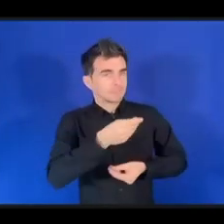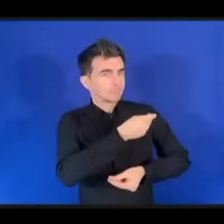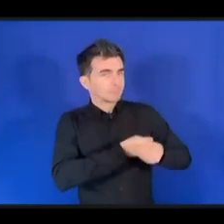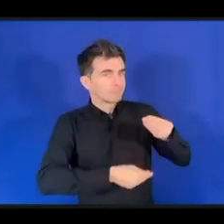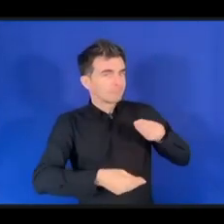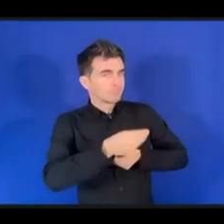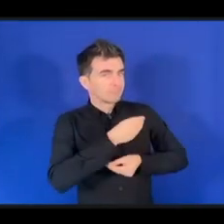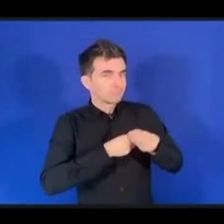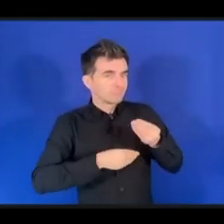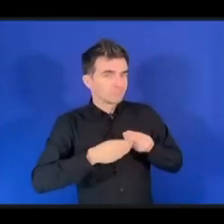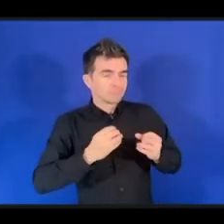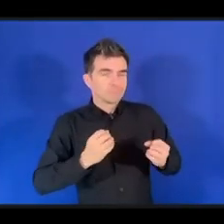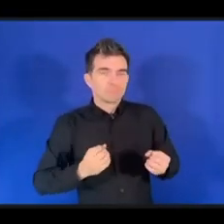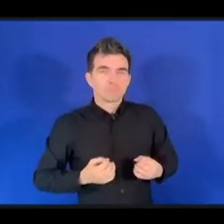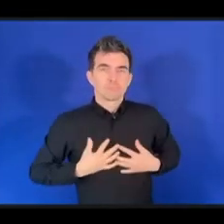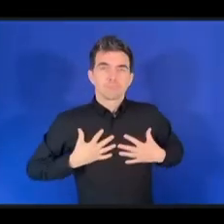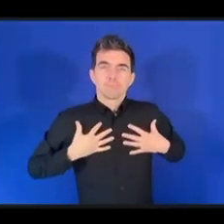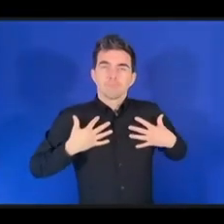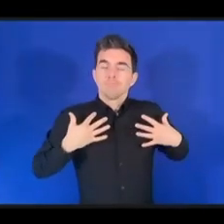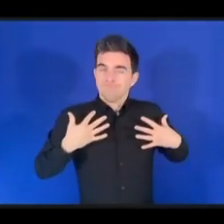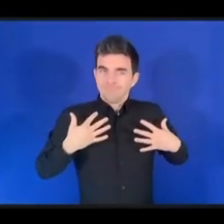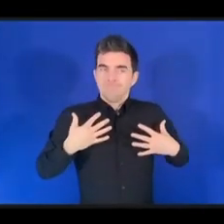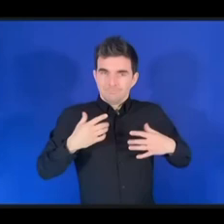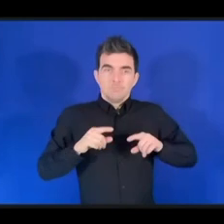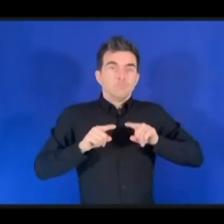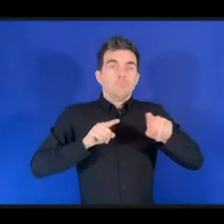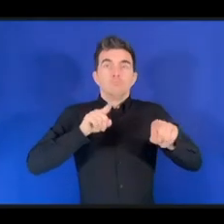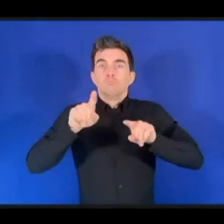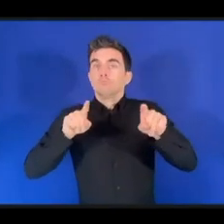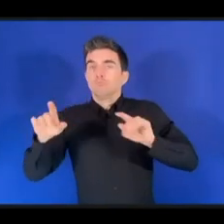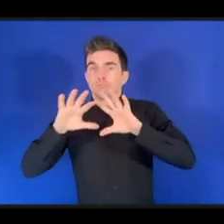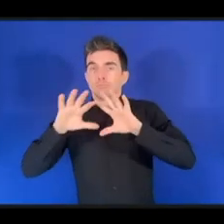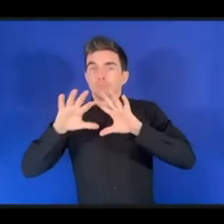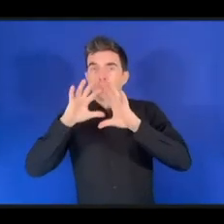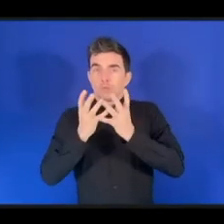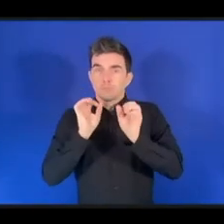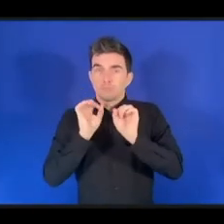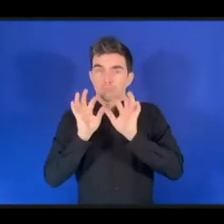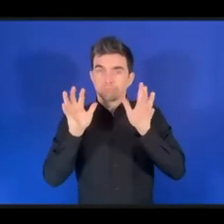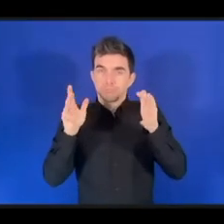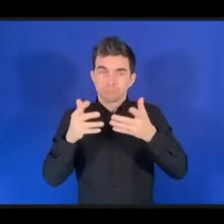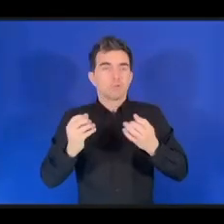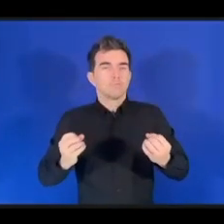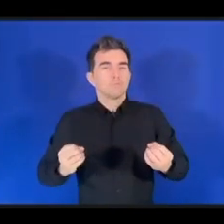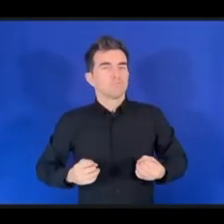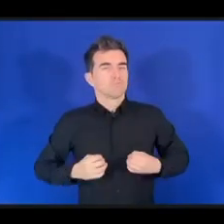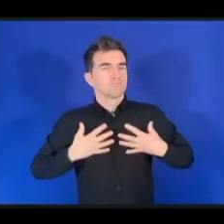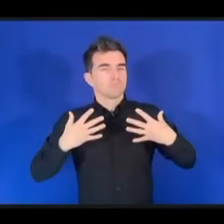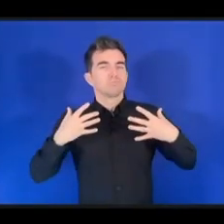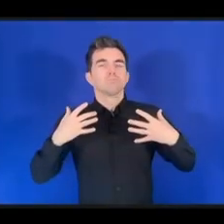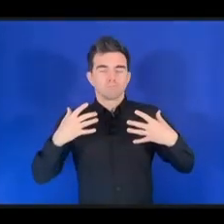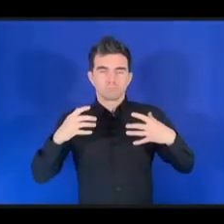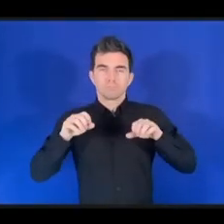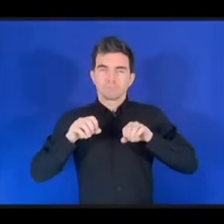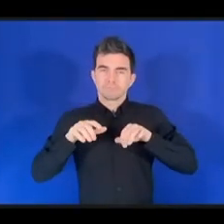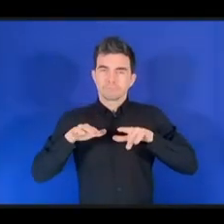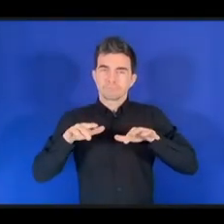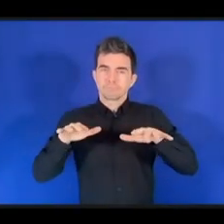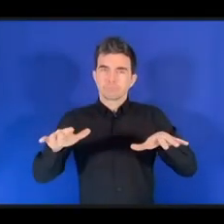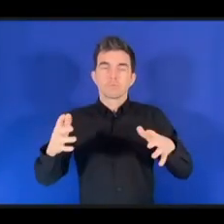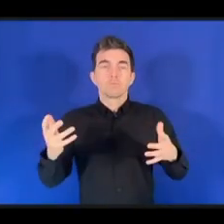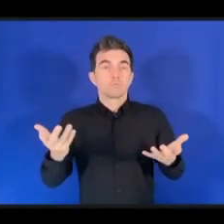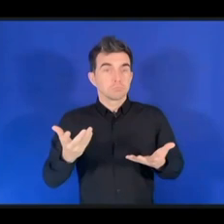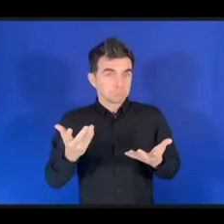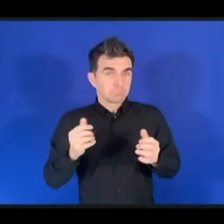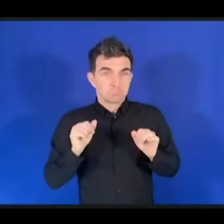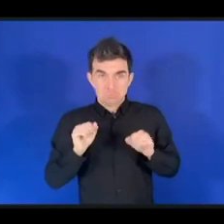и предоставит связующее звено дружбы, которое сохранится